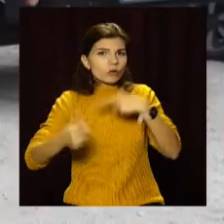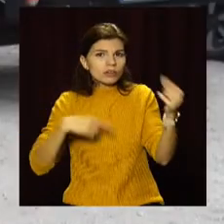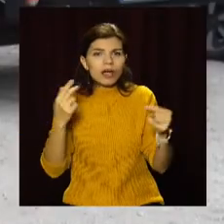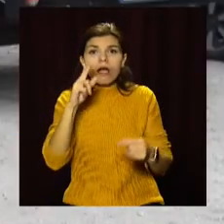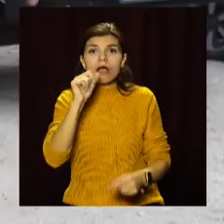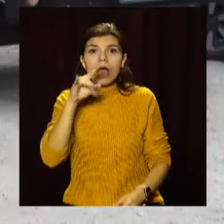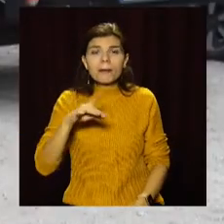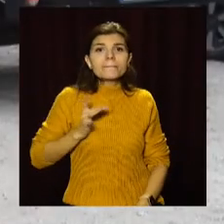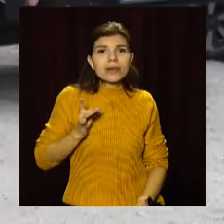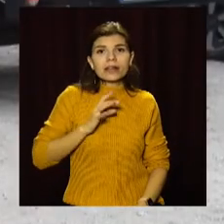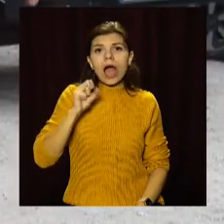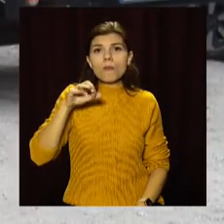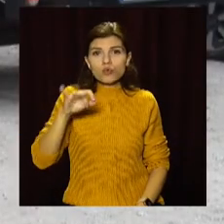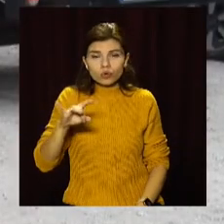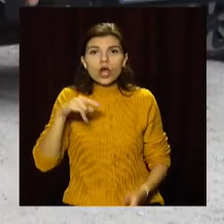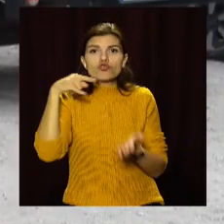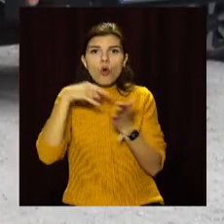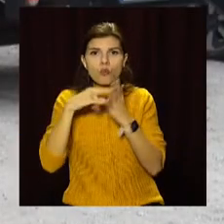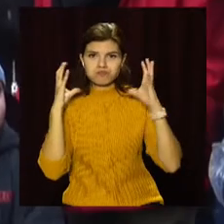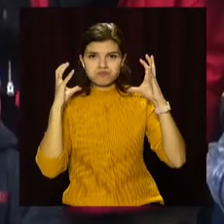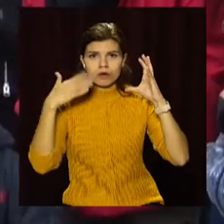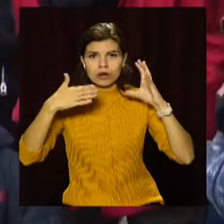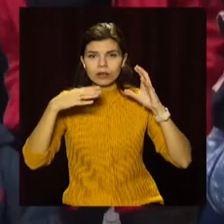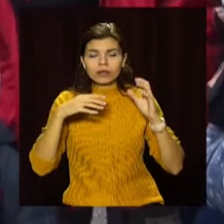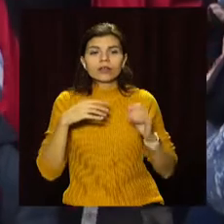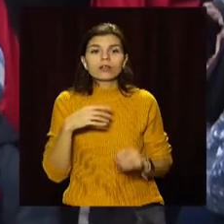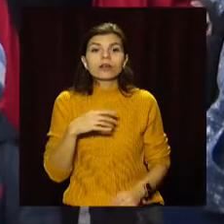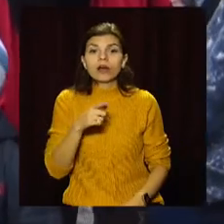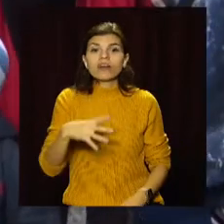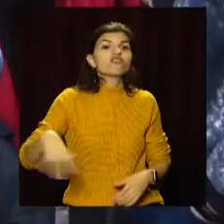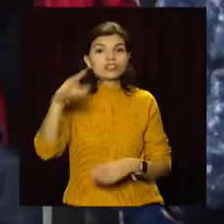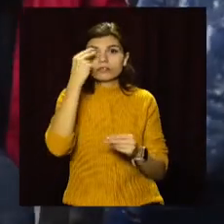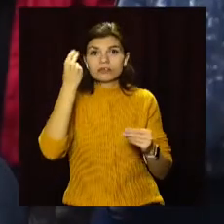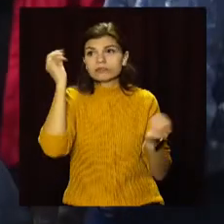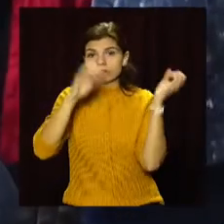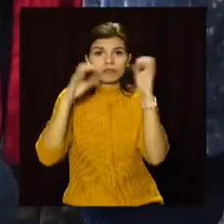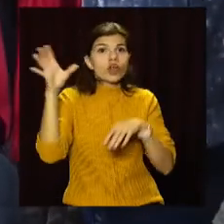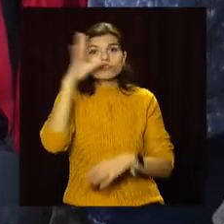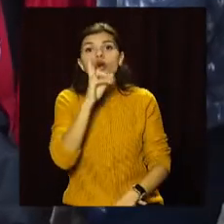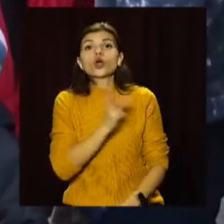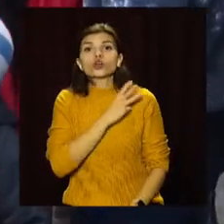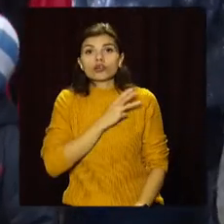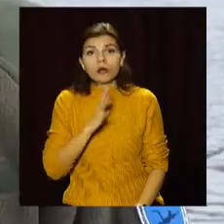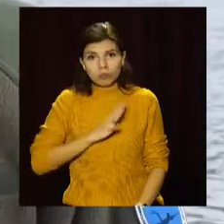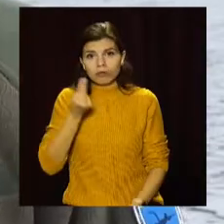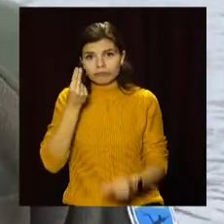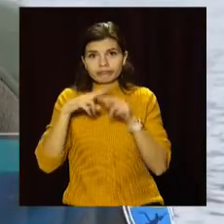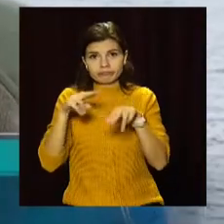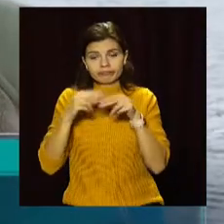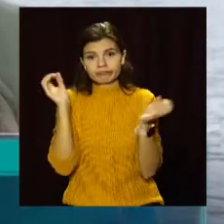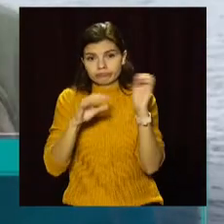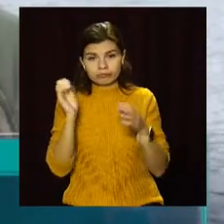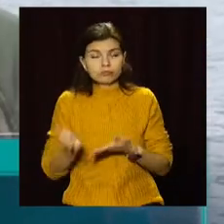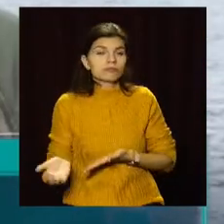Карп, білий амур, товстолоб. Цього разу кошти для зариблення збирали всім світом. Долучитися могли всі небайдужі городяни. Кошти